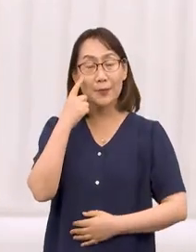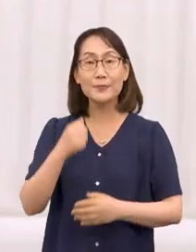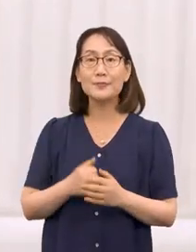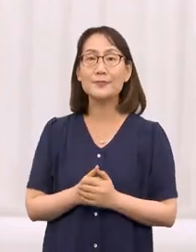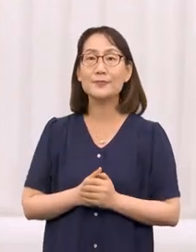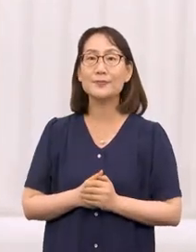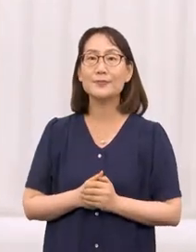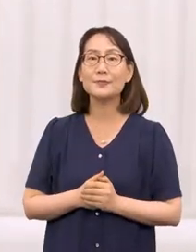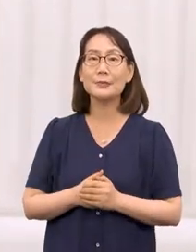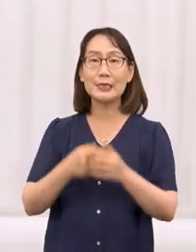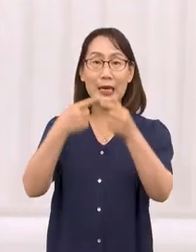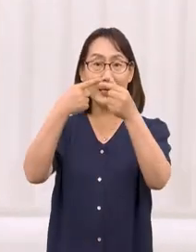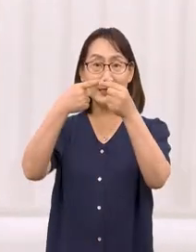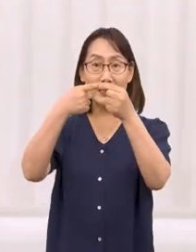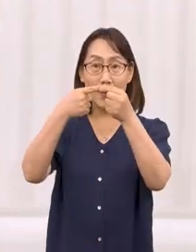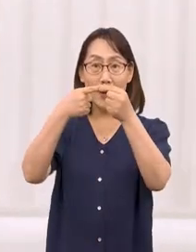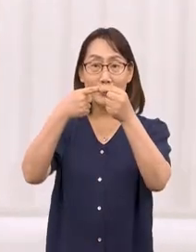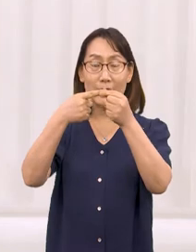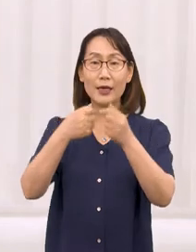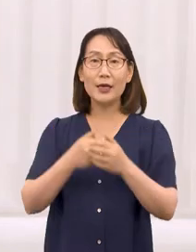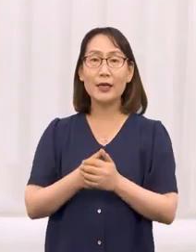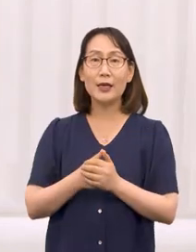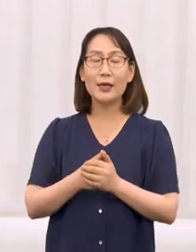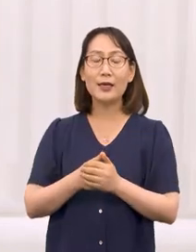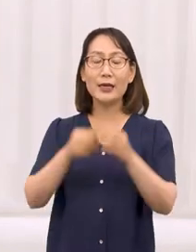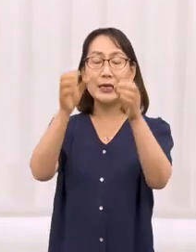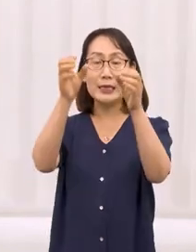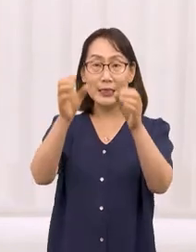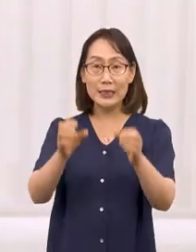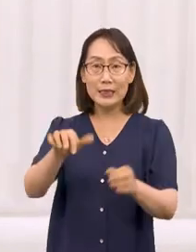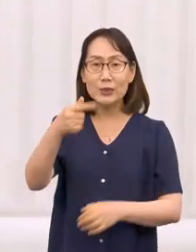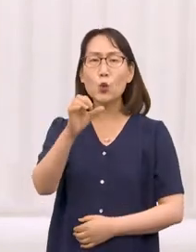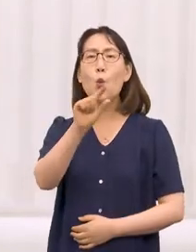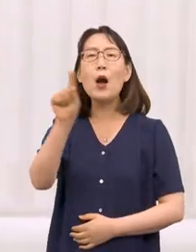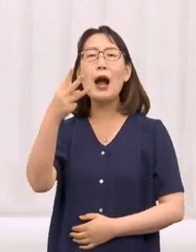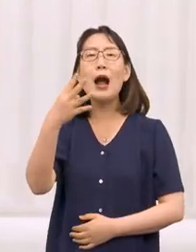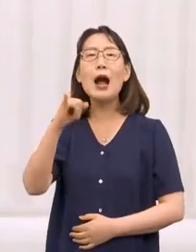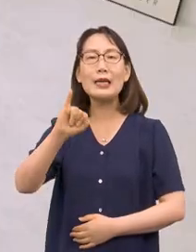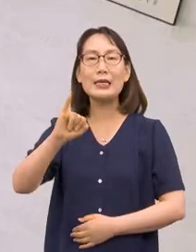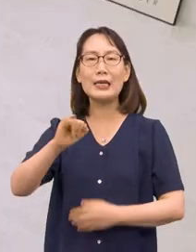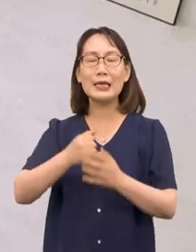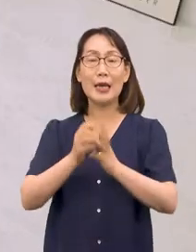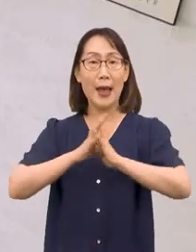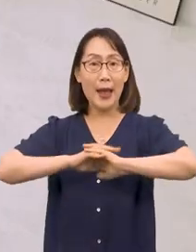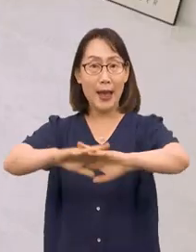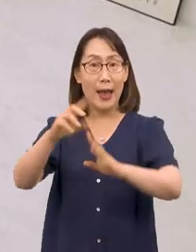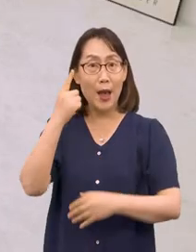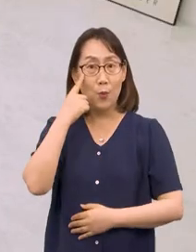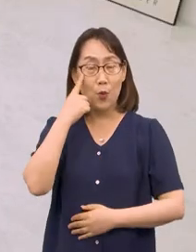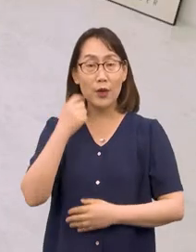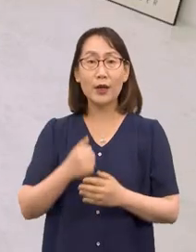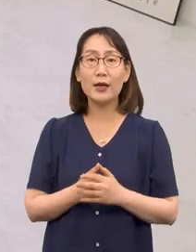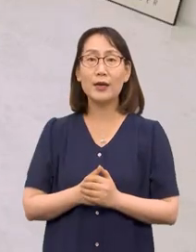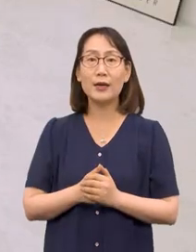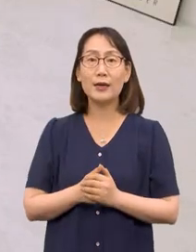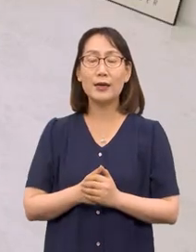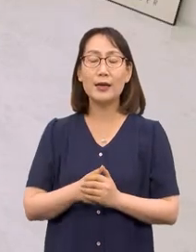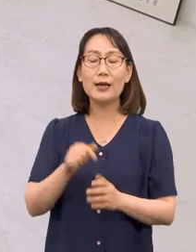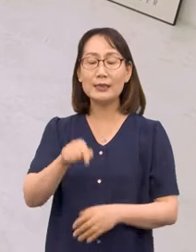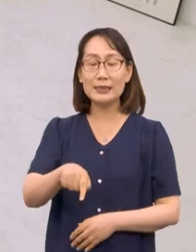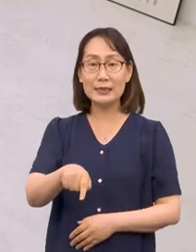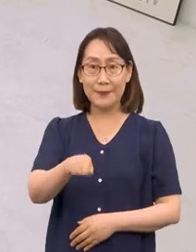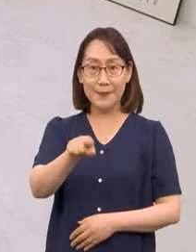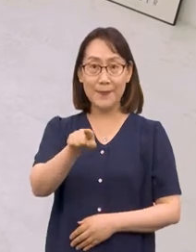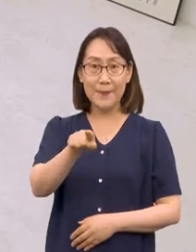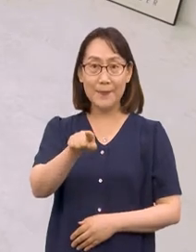그러면 우선 첫번째 종아리 스트레칭부터 진행해 보도록 하겠습니다. 우선 한쪽 다리를 쭉